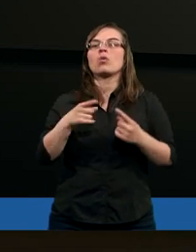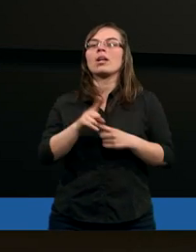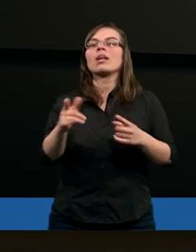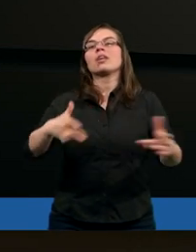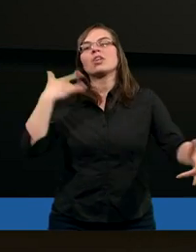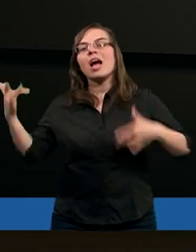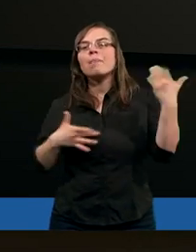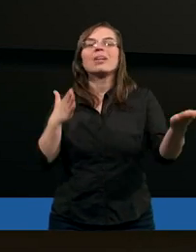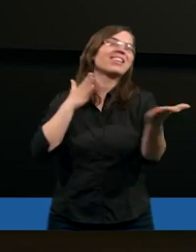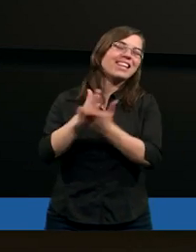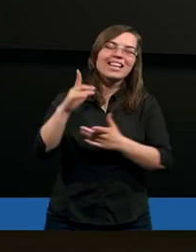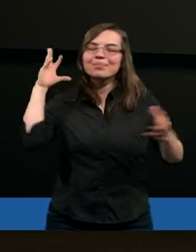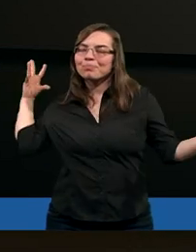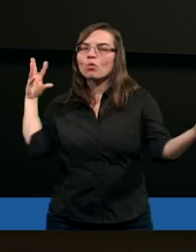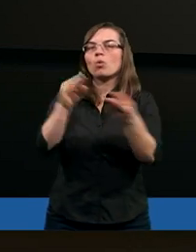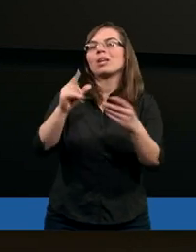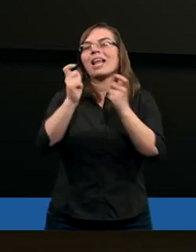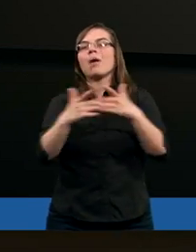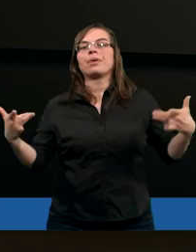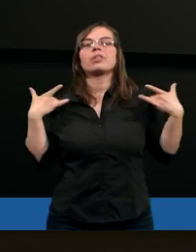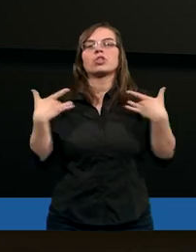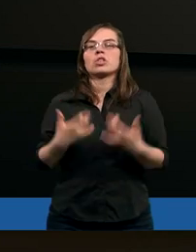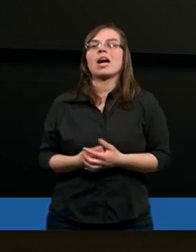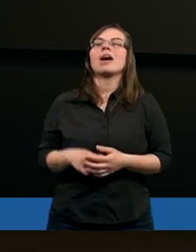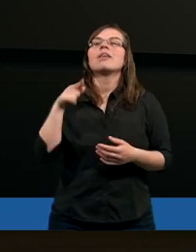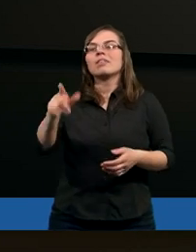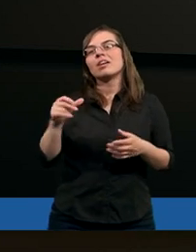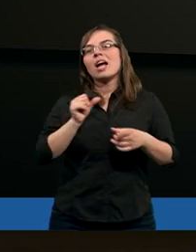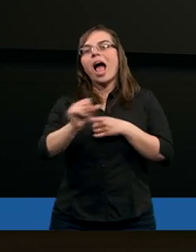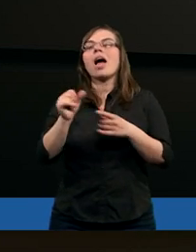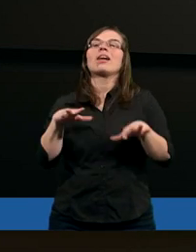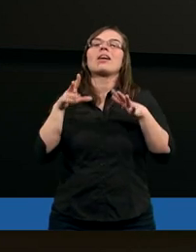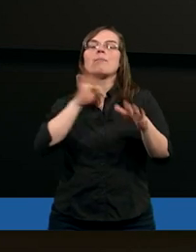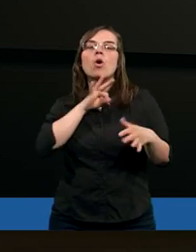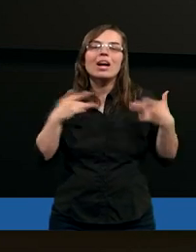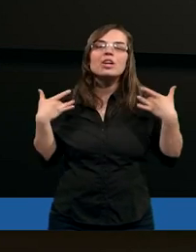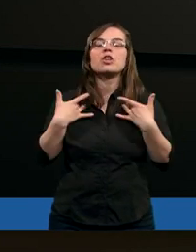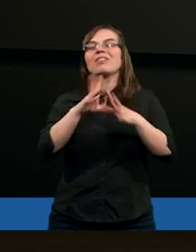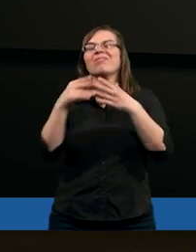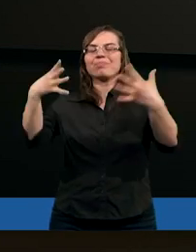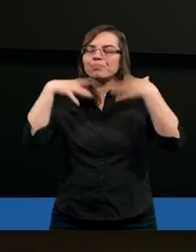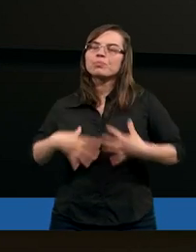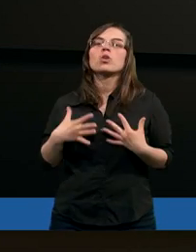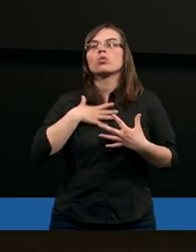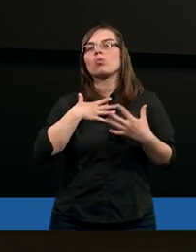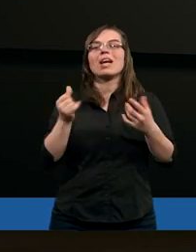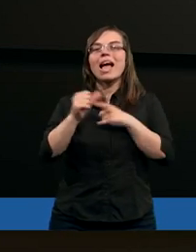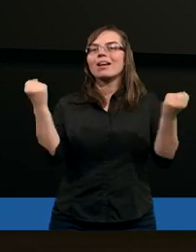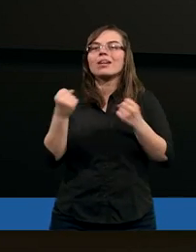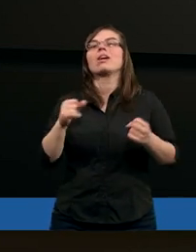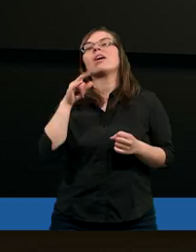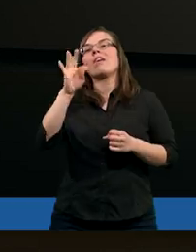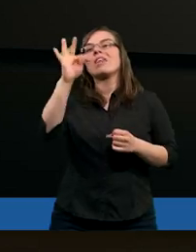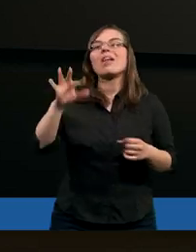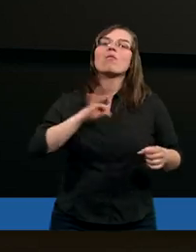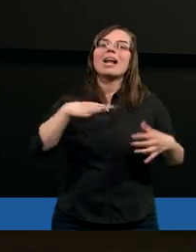te cierpienia przez całe życie. Pamiętamy, jako niemowlę już był zamach na Jego życie, a później ileż to